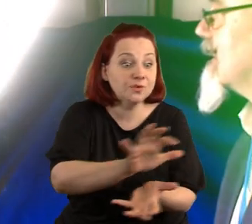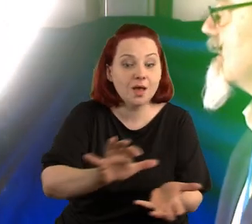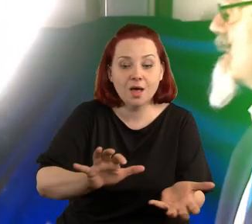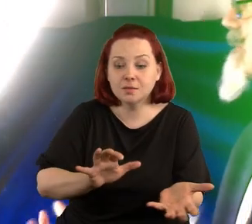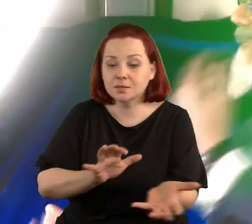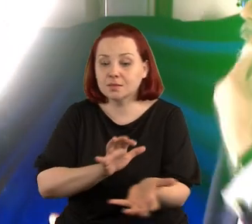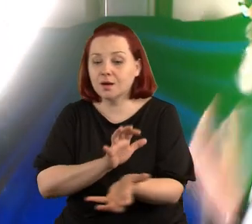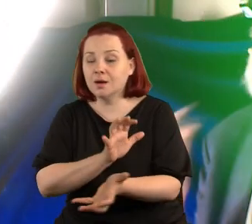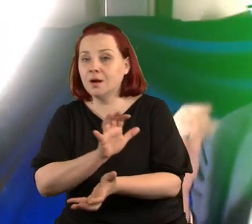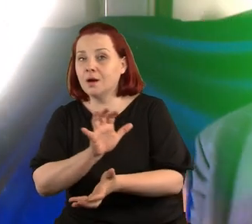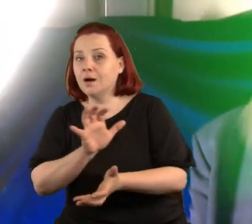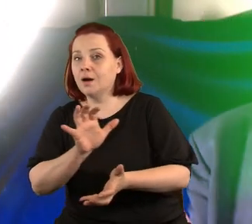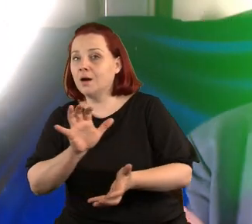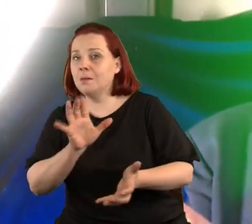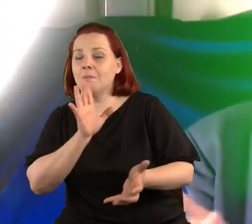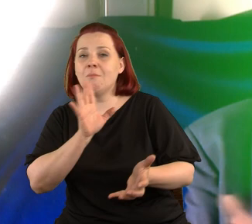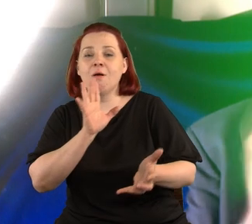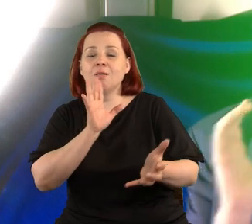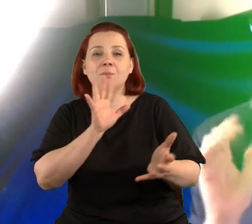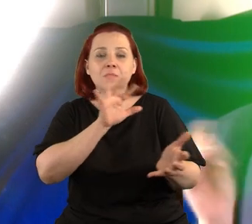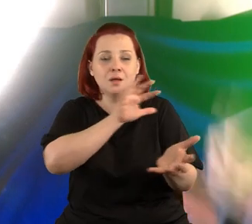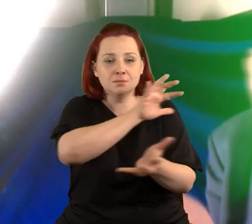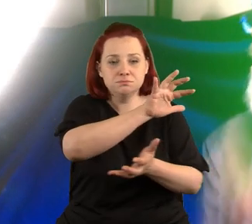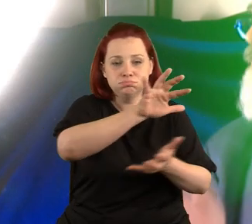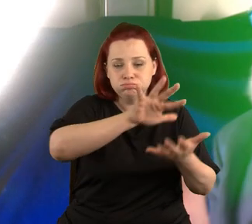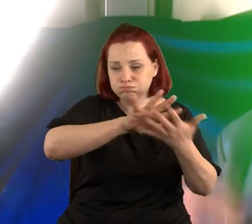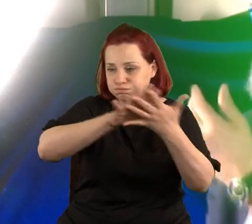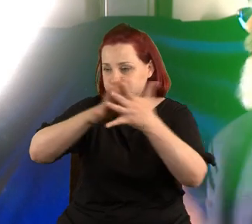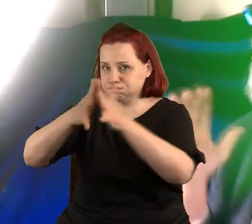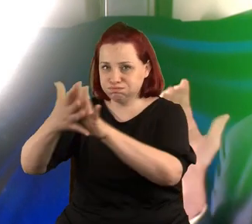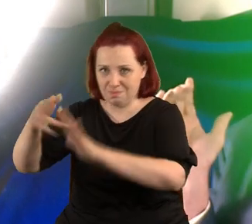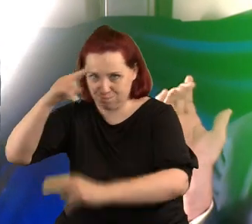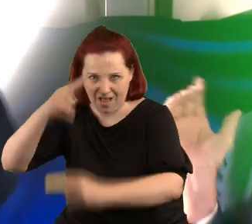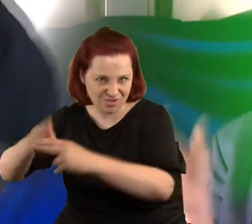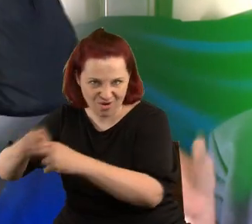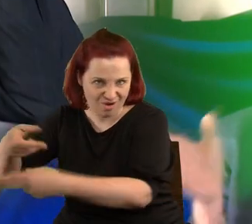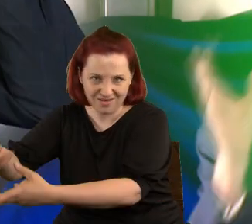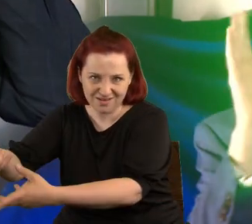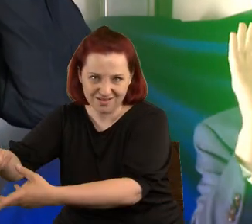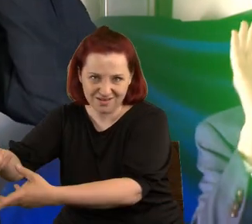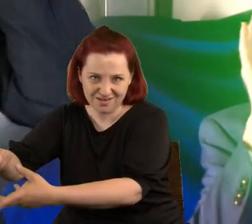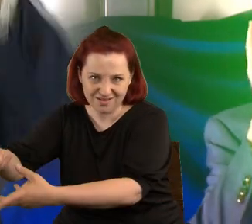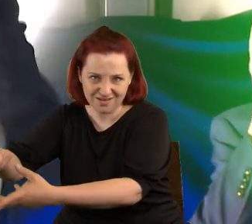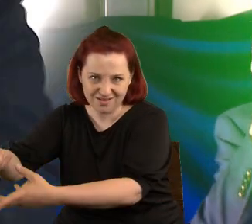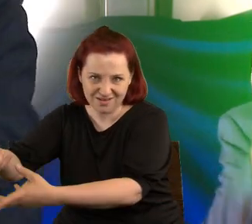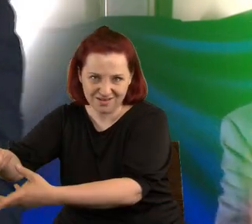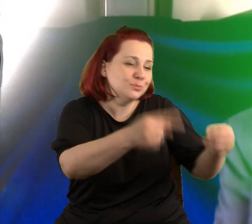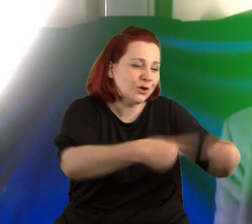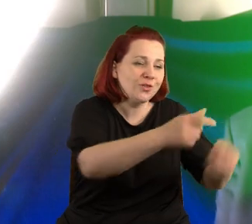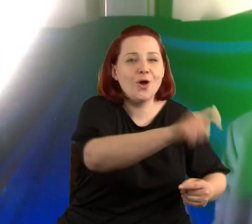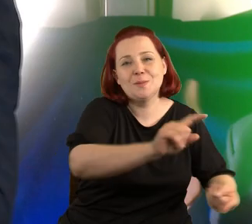gdzieś wpada w jakąś patologiczną formę istnienia. To samo dotyczy przekonań